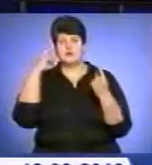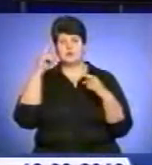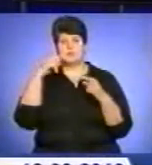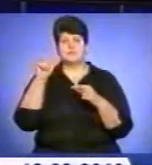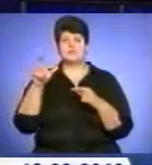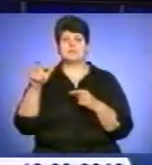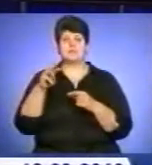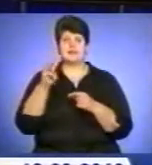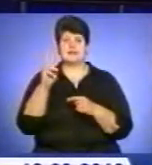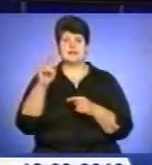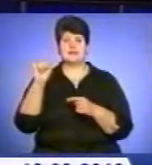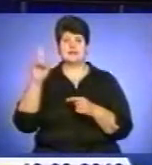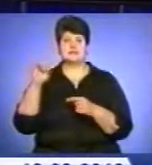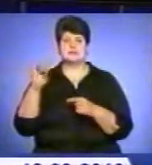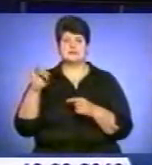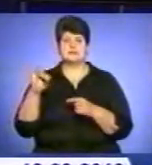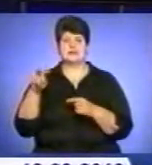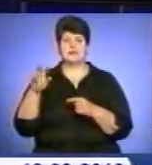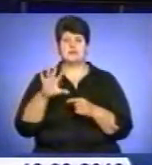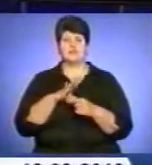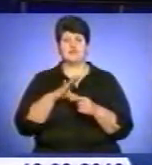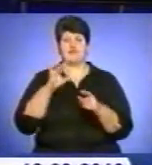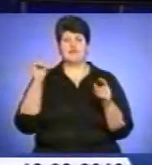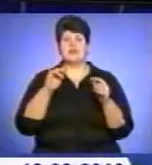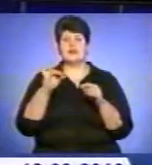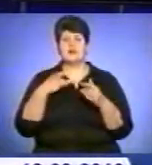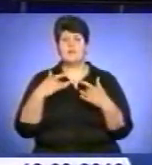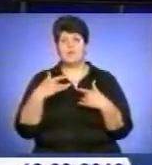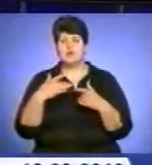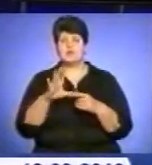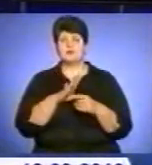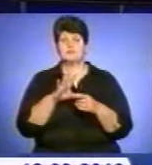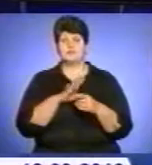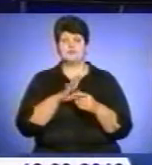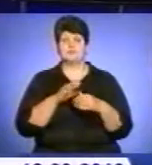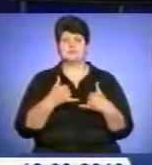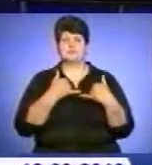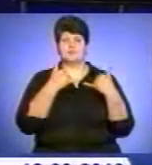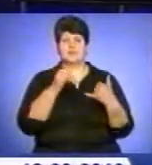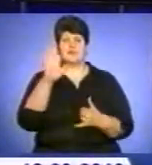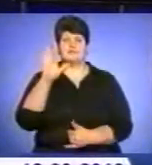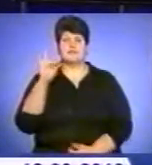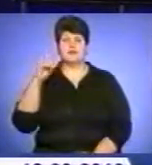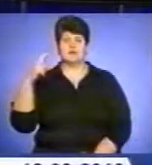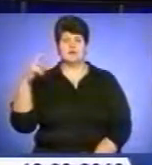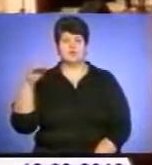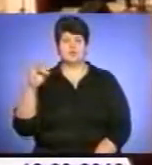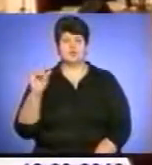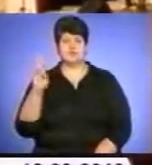філармонії. Традиційно маестро присвятив його побратиму, поету Володимиру Вихрущу. Детальніше далі.